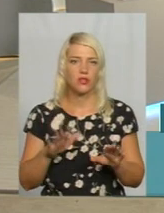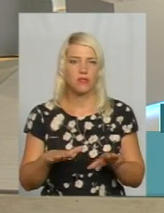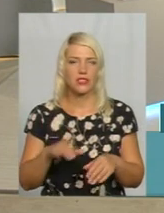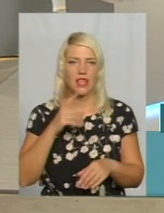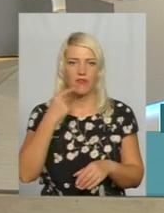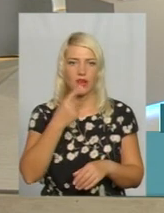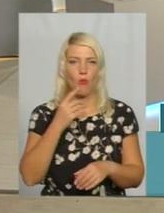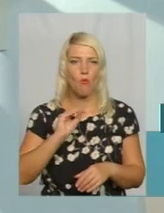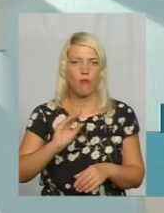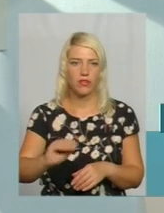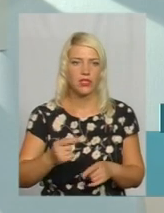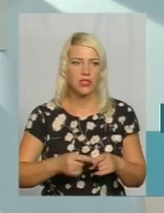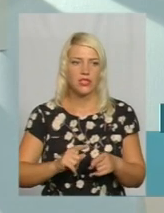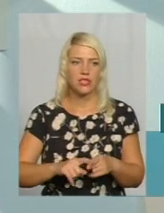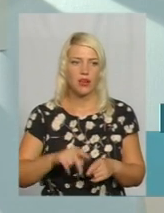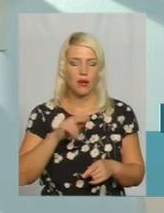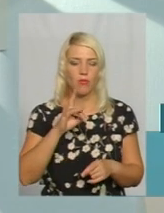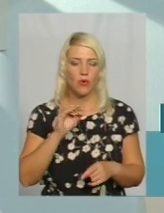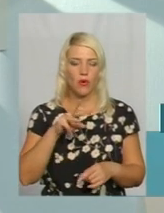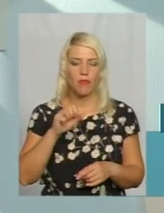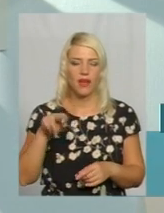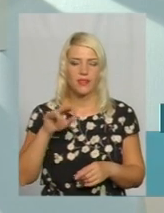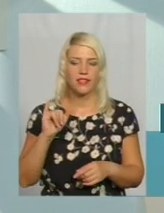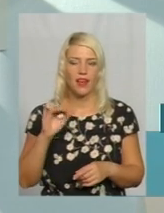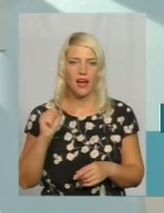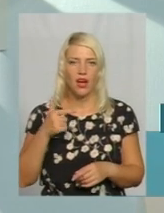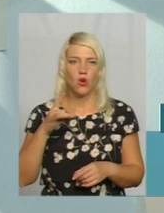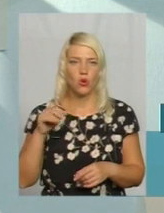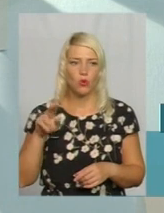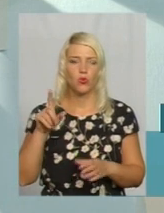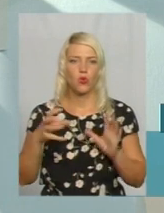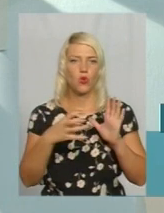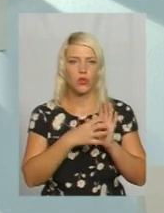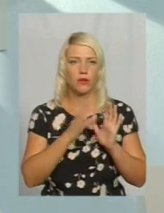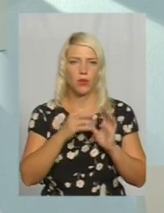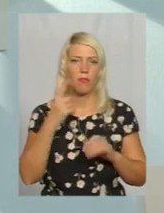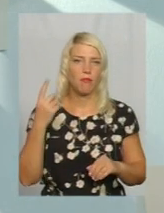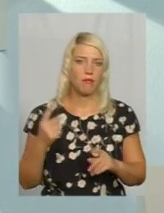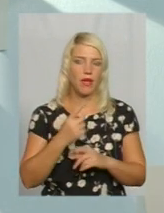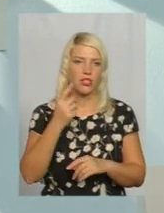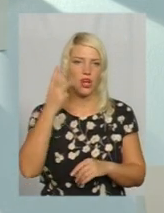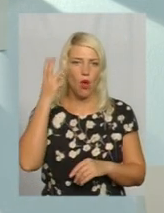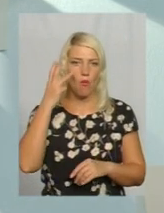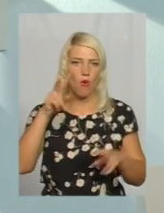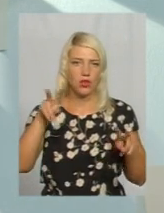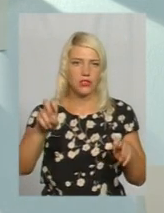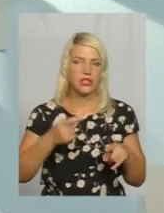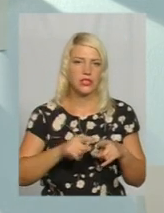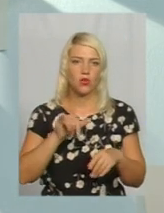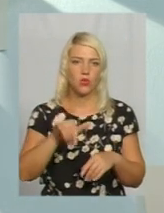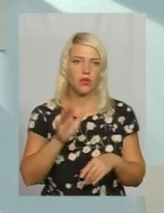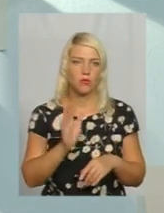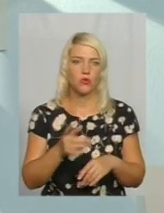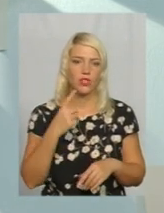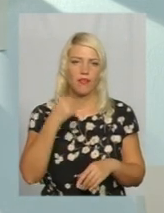мовник, це про медіагрупу. Логотип у нього буде перший подільський. Відповідно до законодавства у нього є